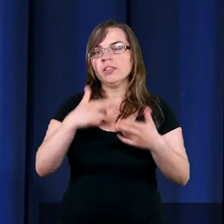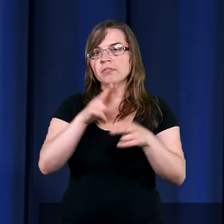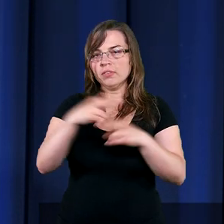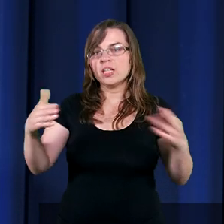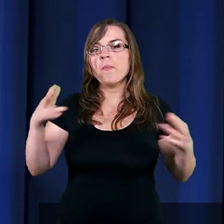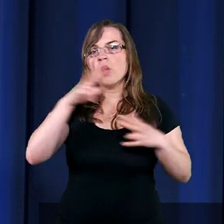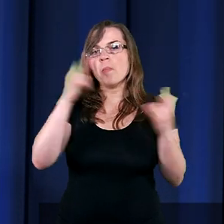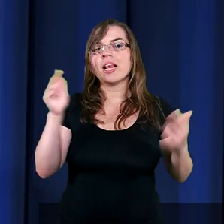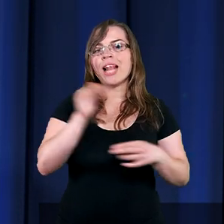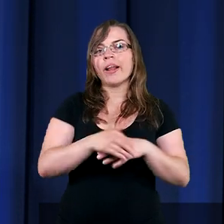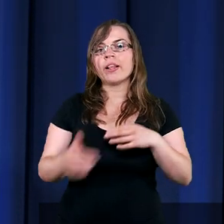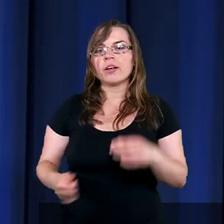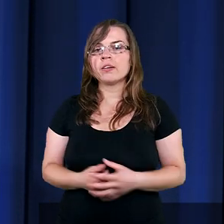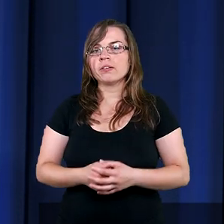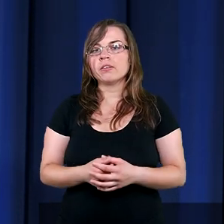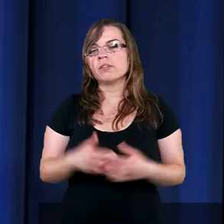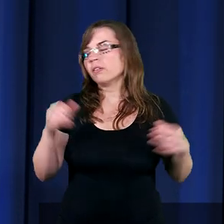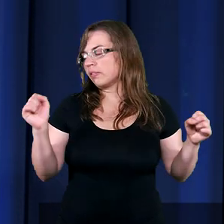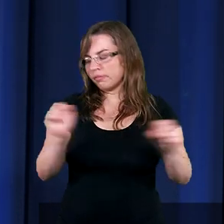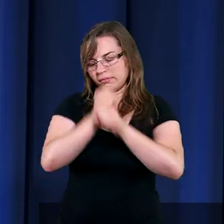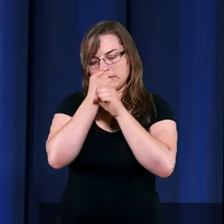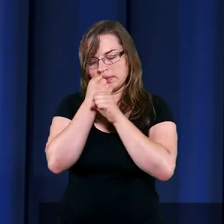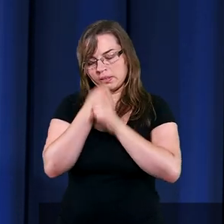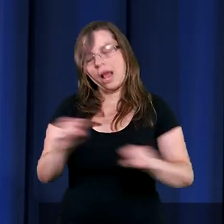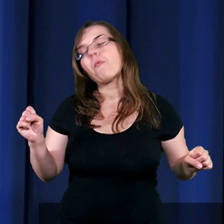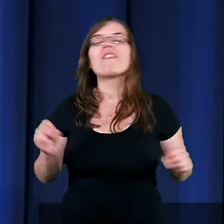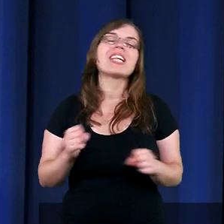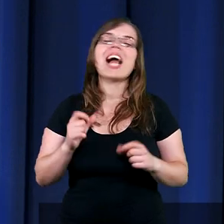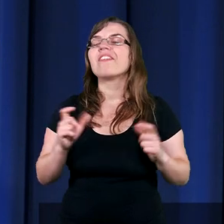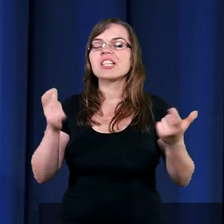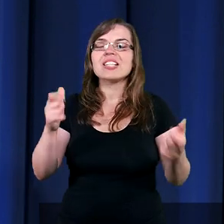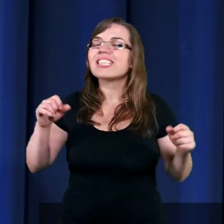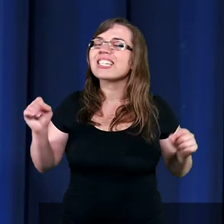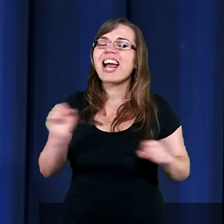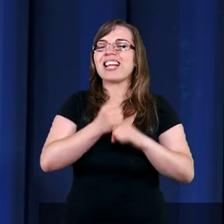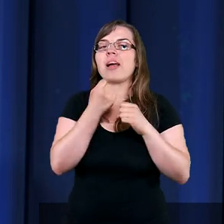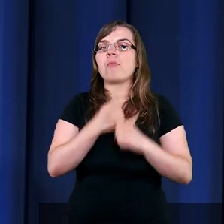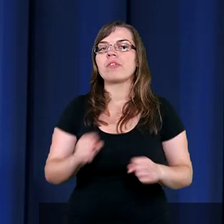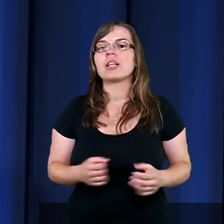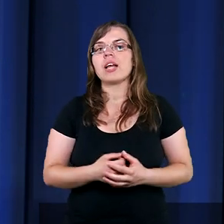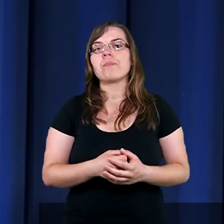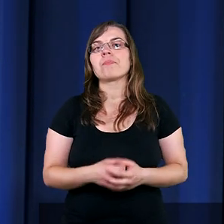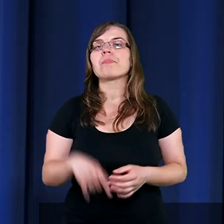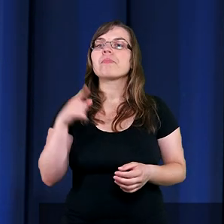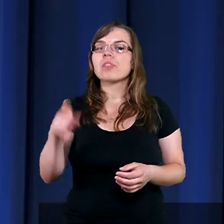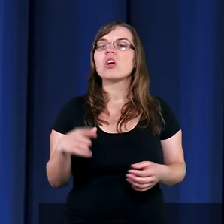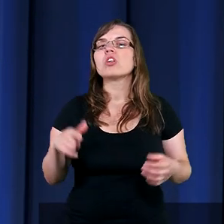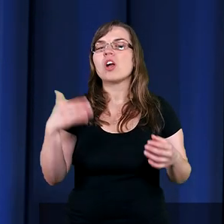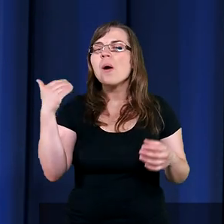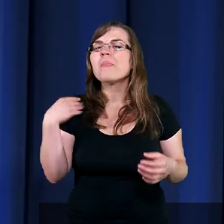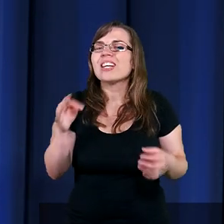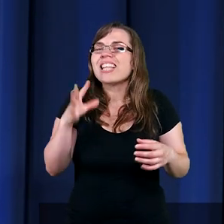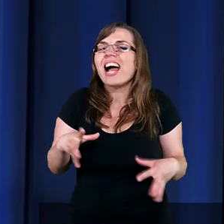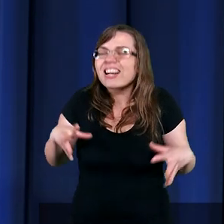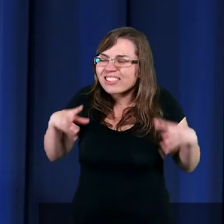Coś niesamowitego. Niesamowite wydarzenie. Bóg powiedział, nie wejdziesz. Ale miłość Boża była tak